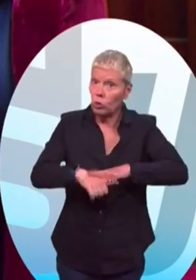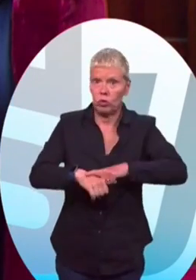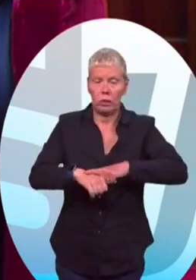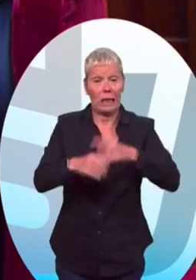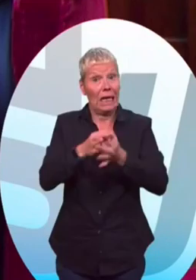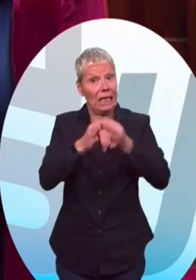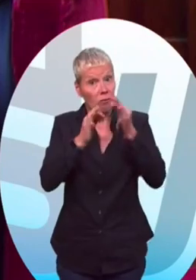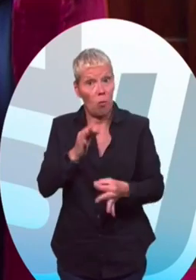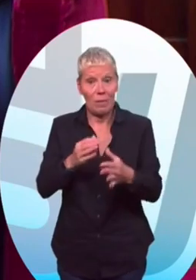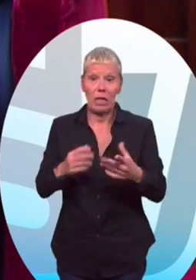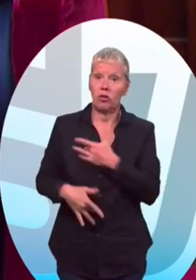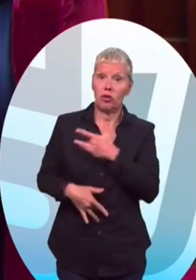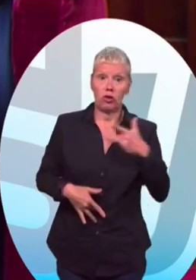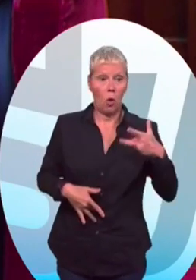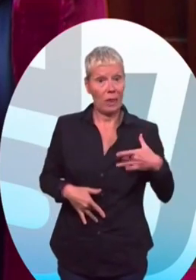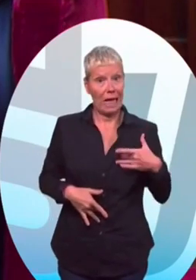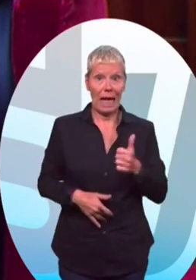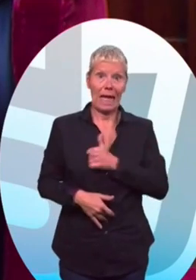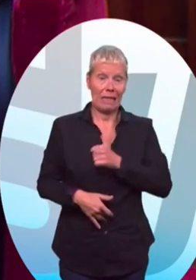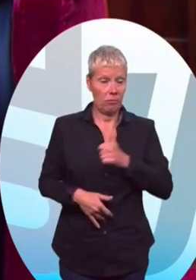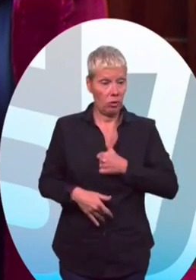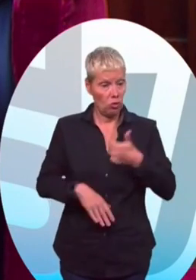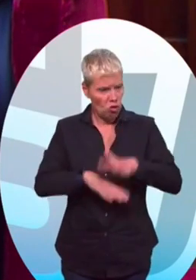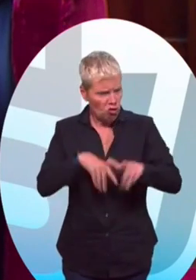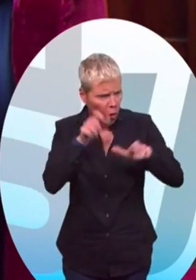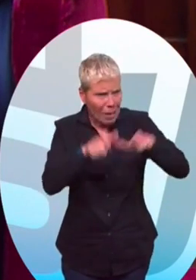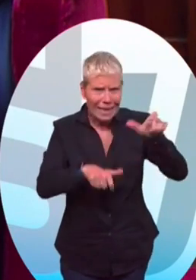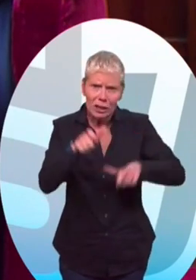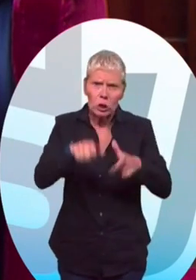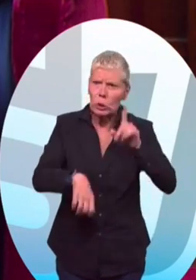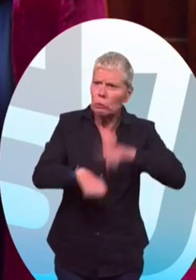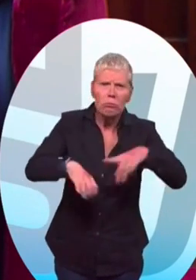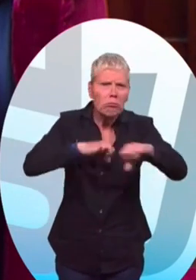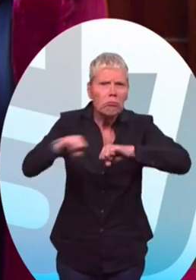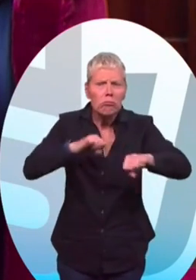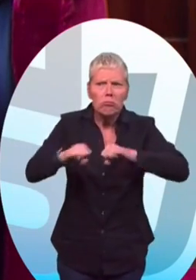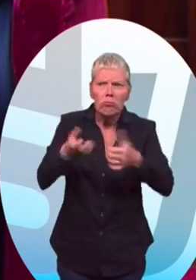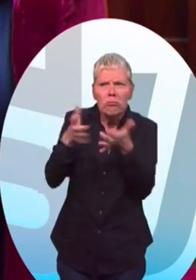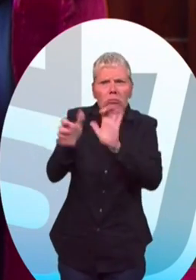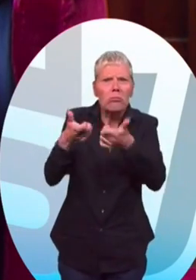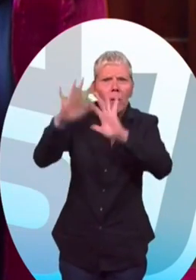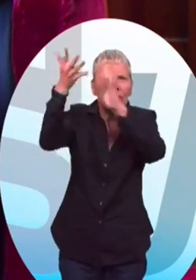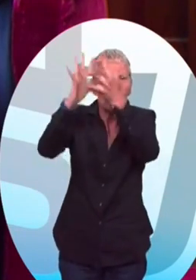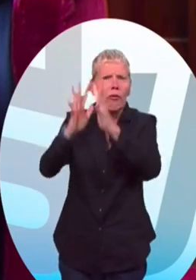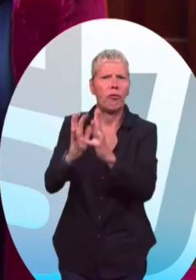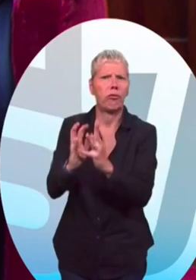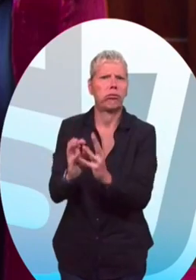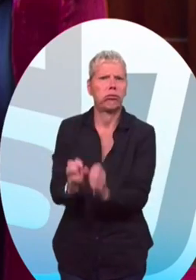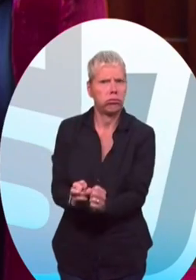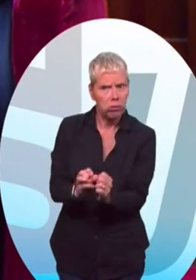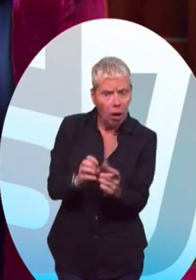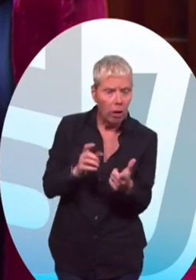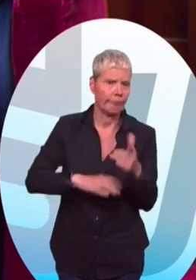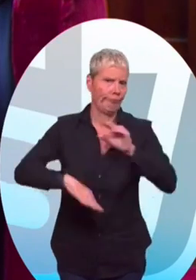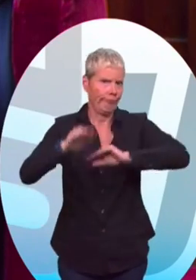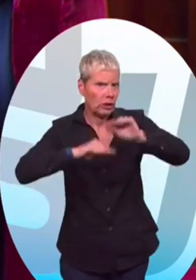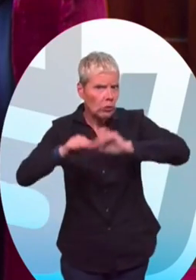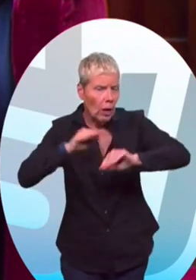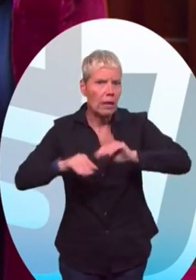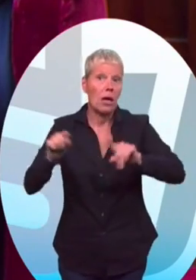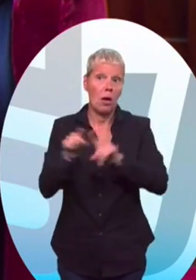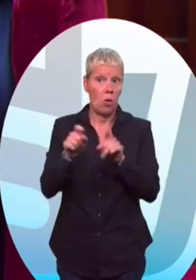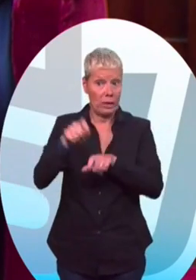individualisé de ceux qui ont été aux avant-postes de la lutte contre l'incendie et des salariés au travail